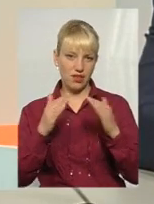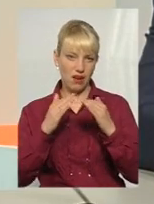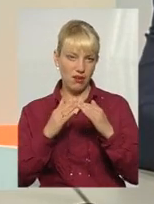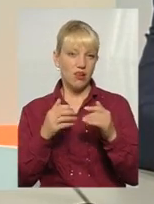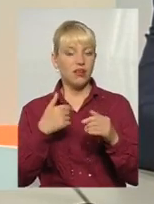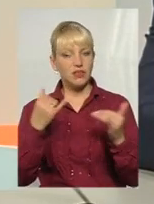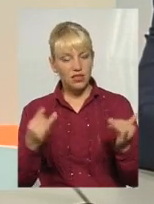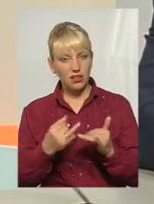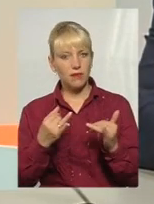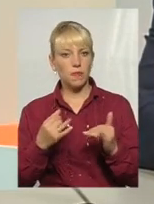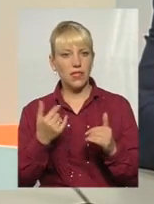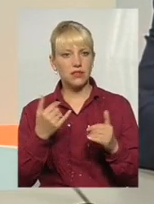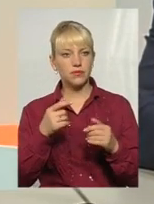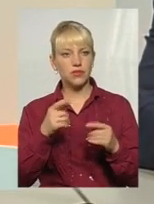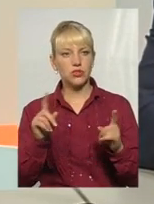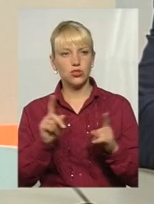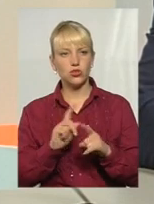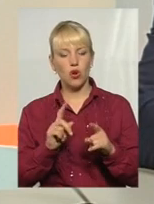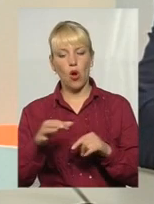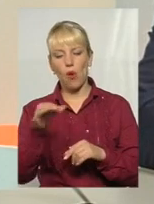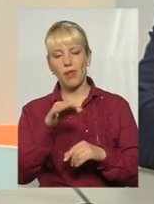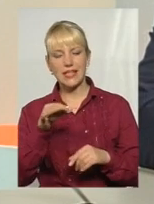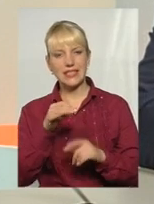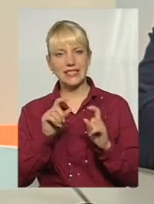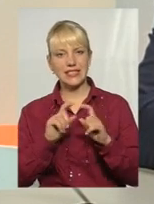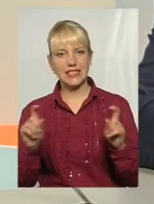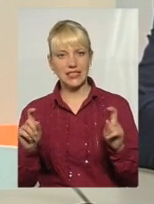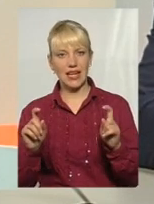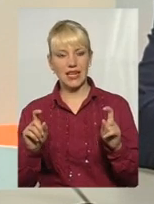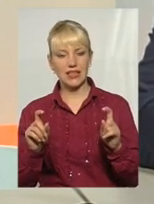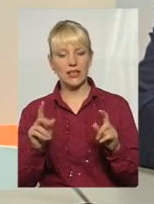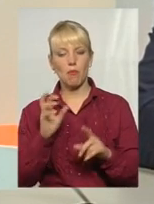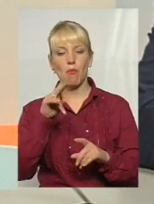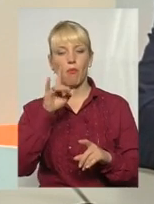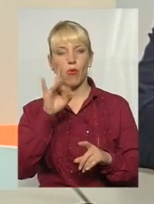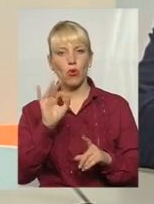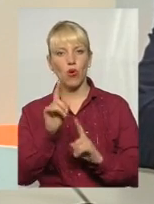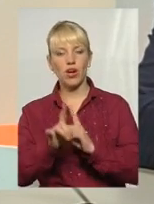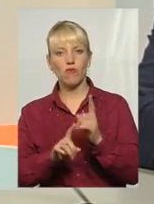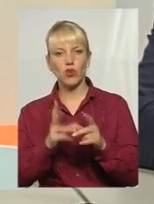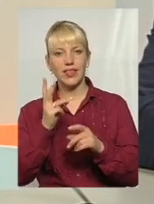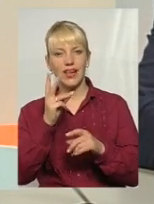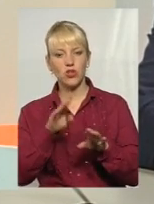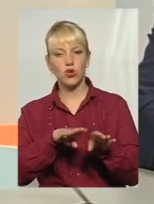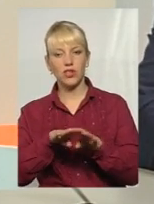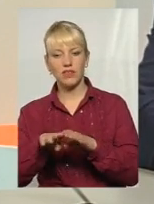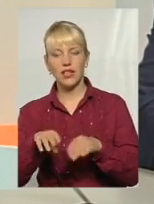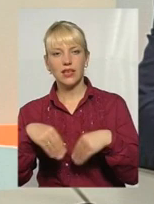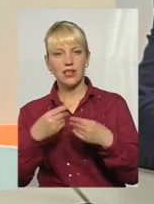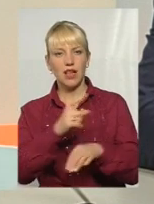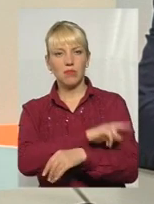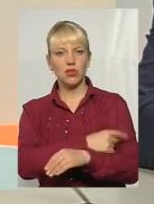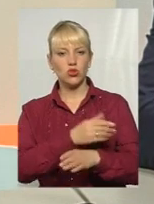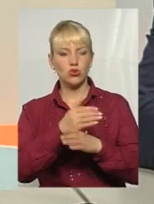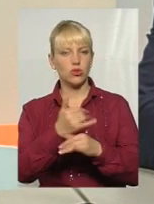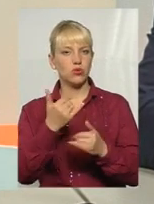скажімо, що обласні заклади про реформи третього рівня надання медичної допомоги сьогодні не